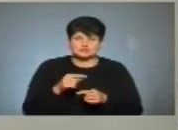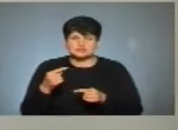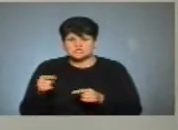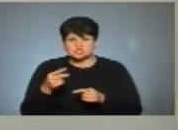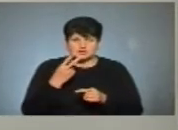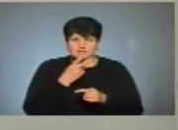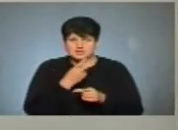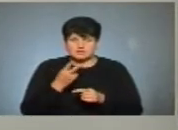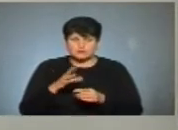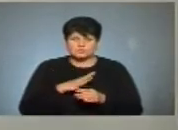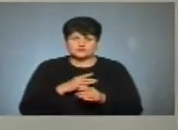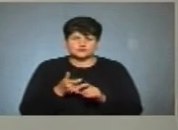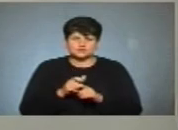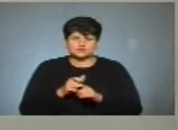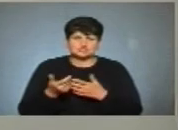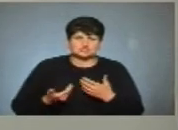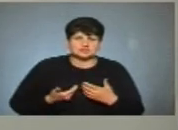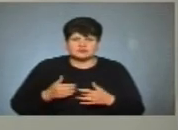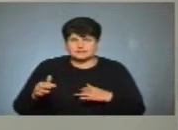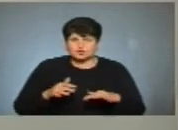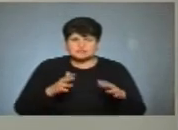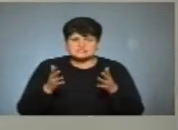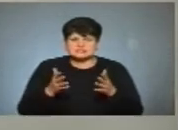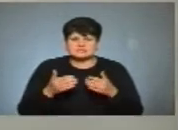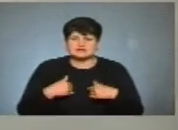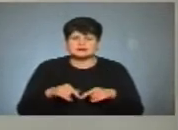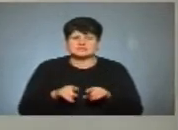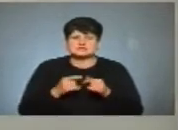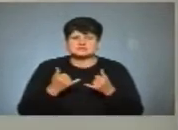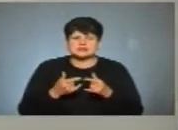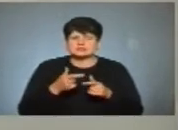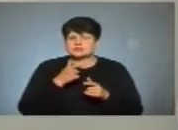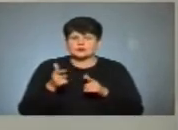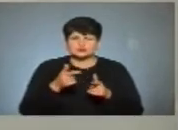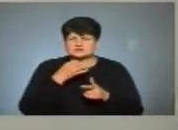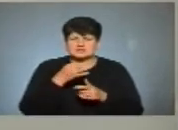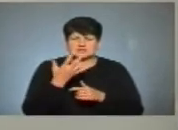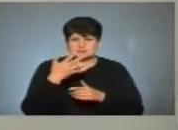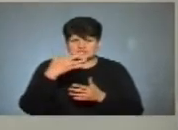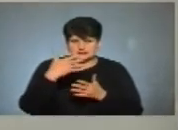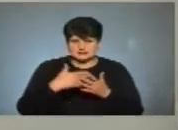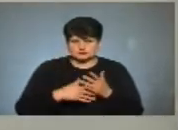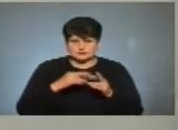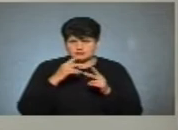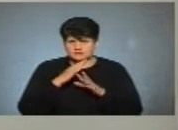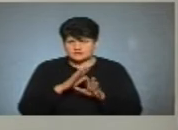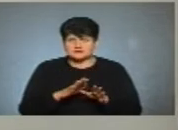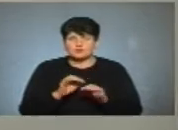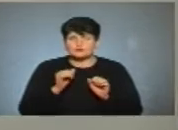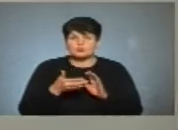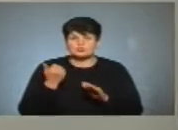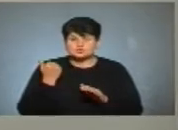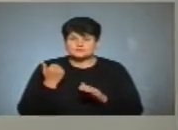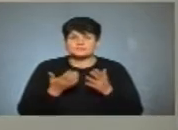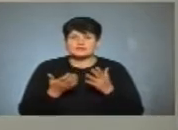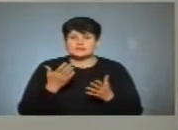приглядалися. Був дуже такий процес живий. Я теж зараз не готова п'ятірку назвати, так, щоб я не помилилася, боюсь, що я когось упущу,